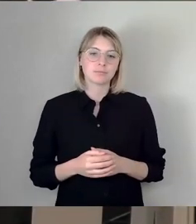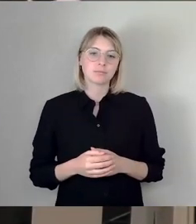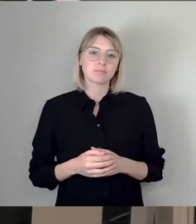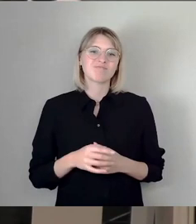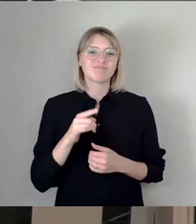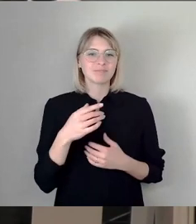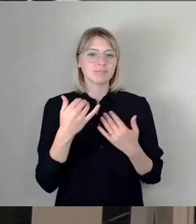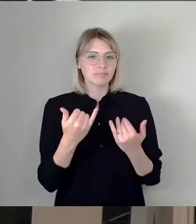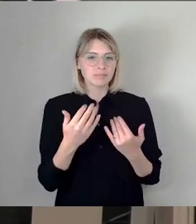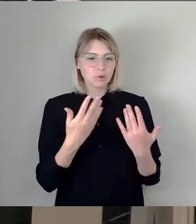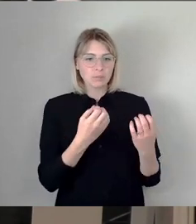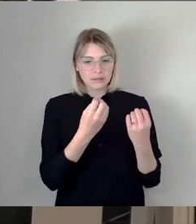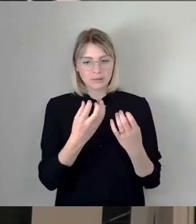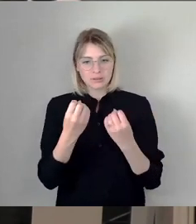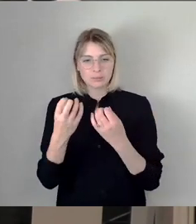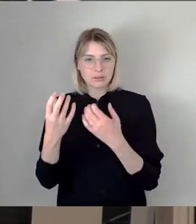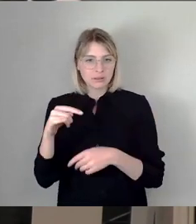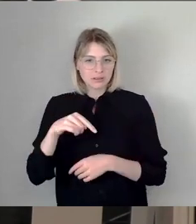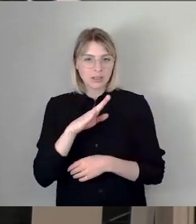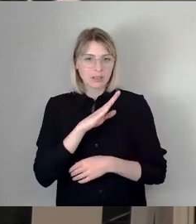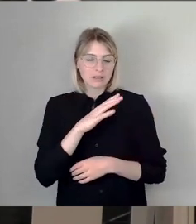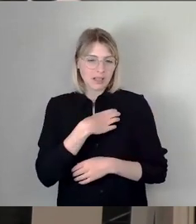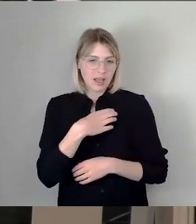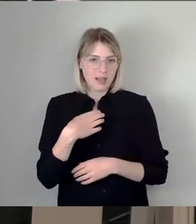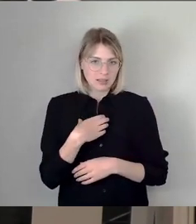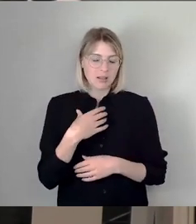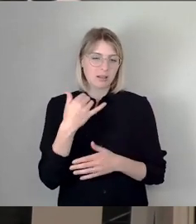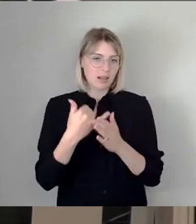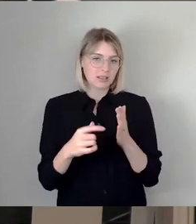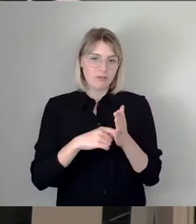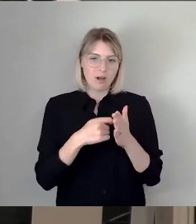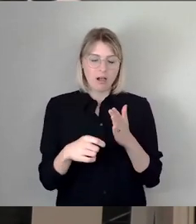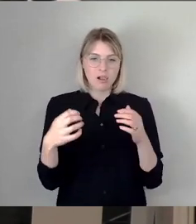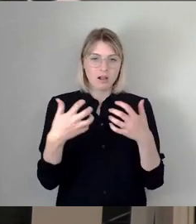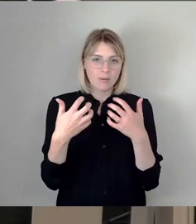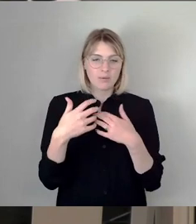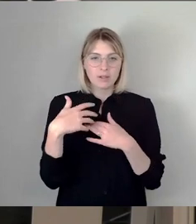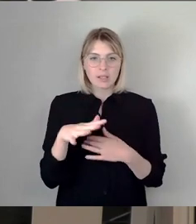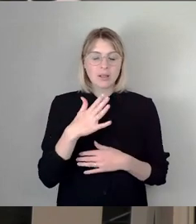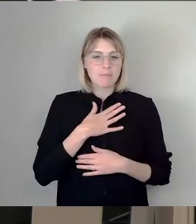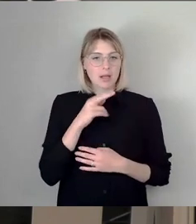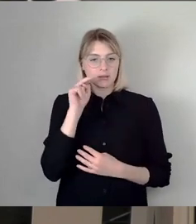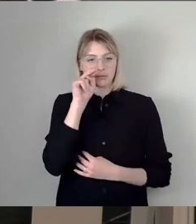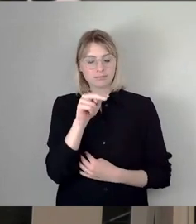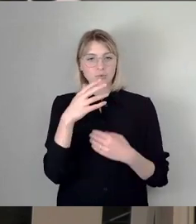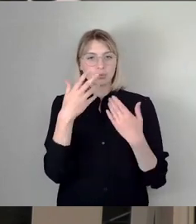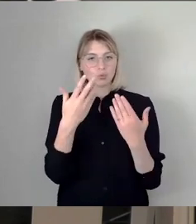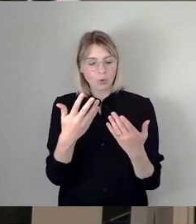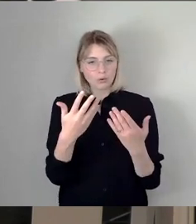speziell hier in Dresden im letzten Wahlkampf, sind aus meiner Sicht so